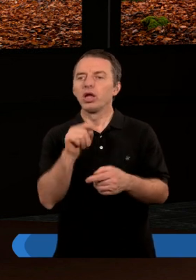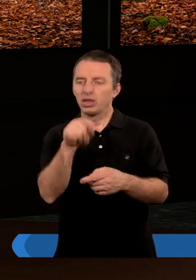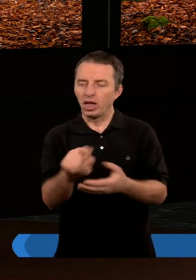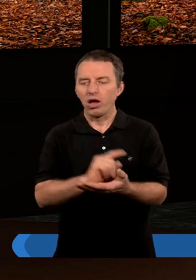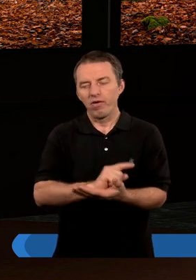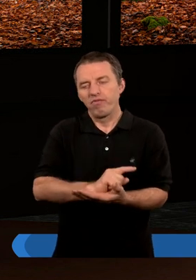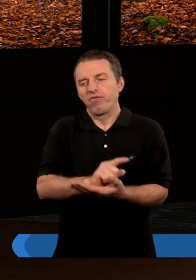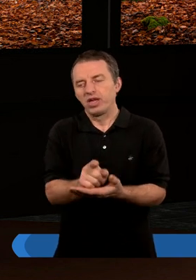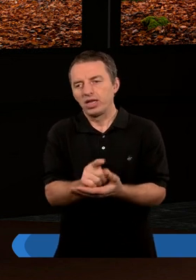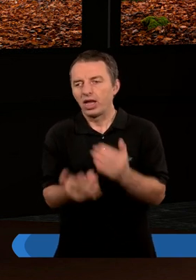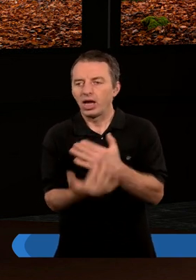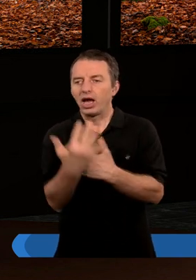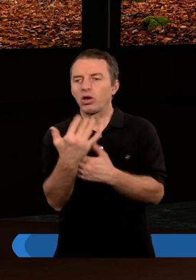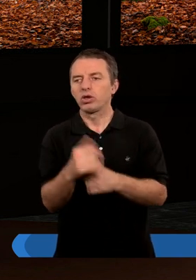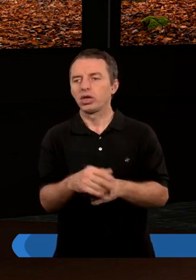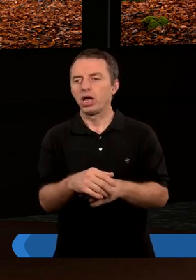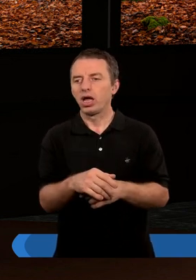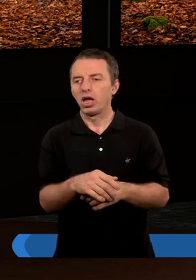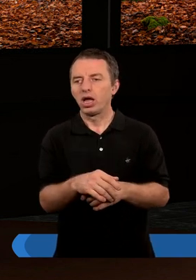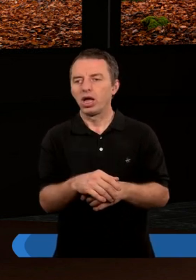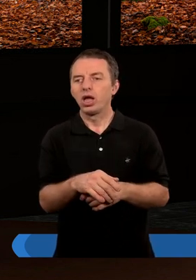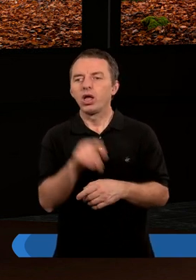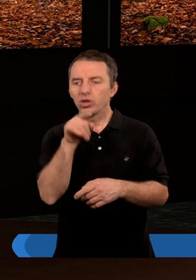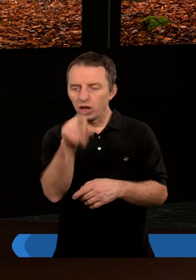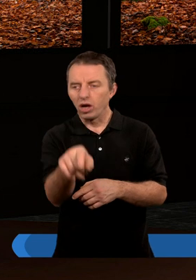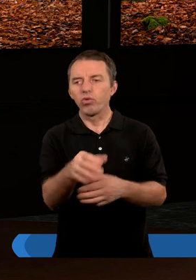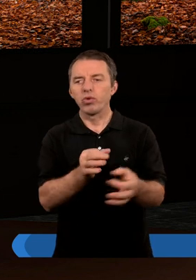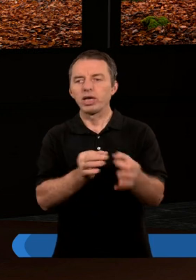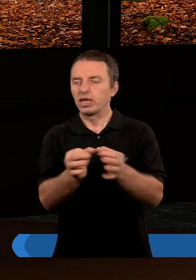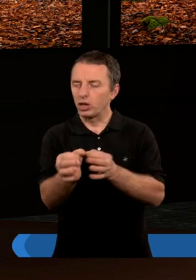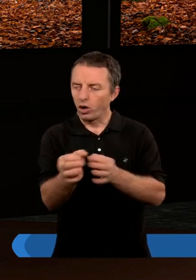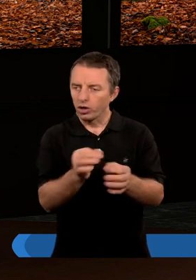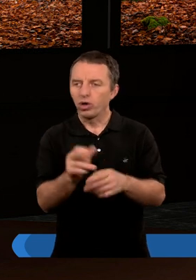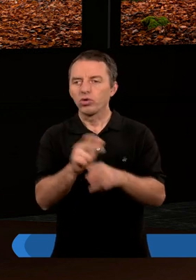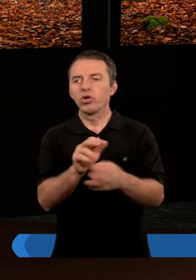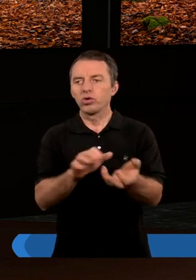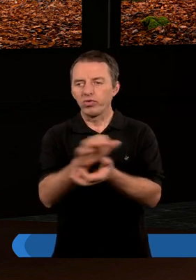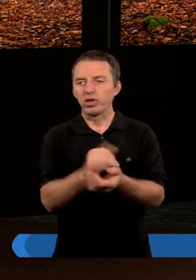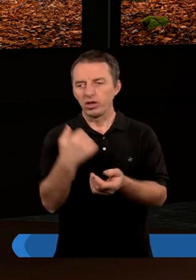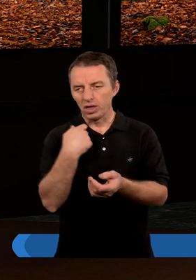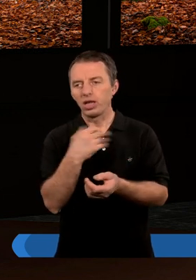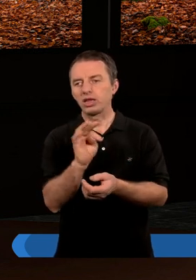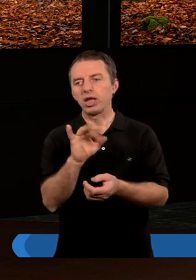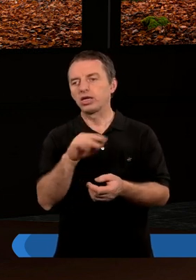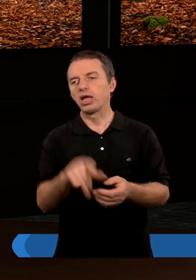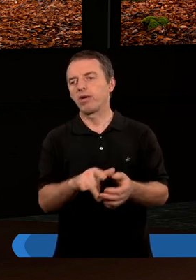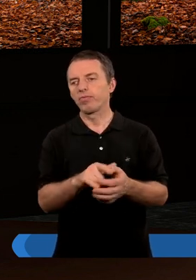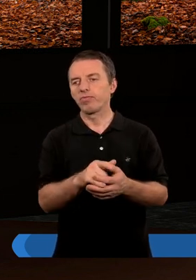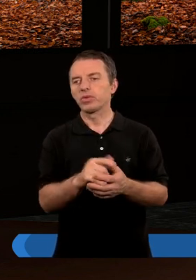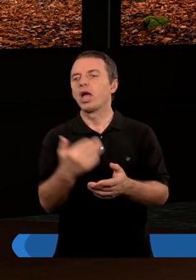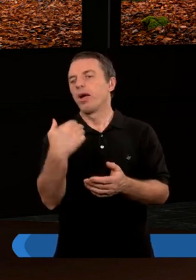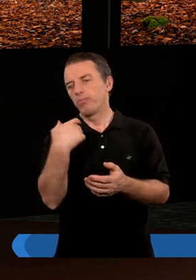Z tego wynikające. I na to nawet znalazłam jedną historię, by potwierdzić jak gdyby tę tezę, tak?